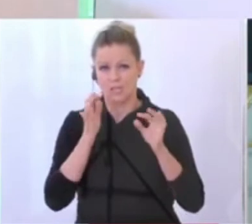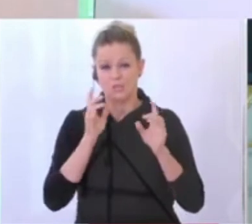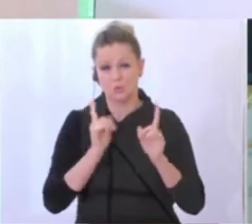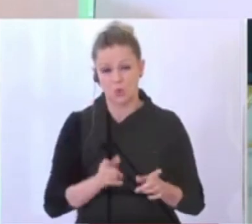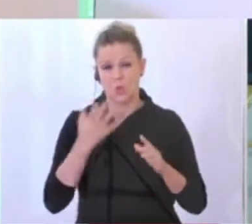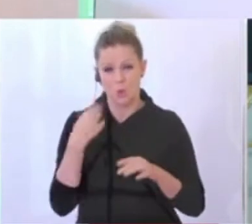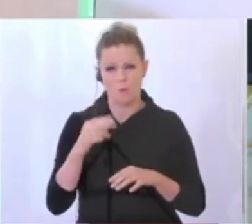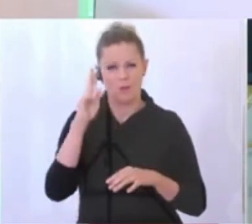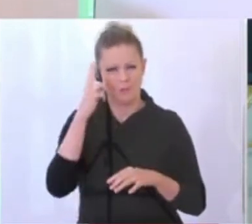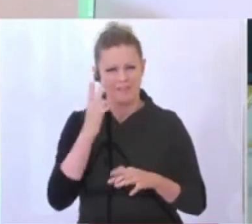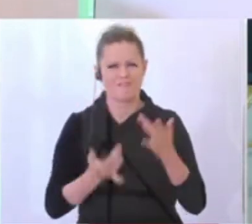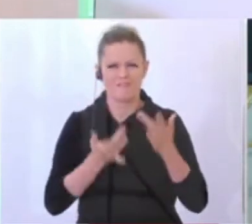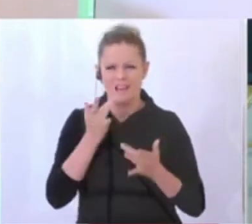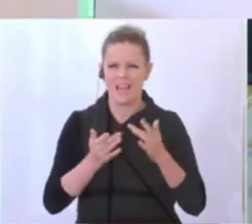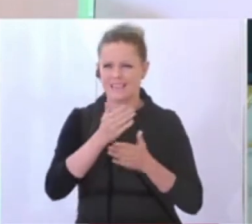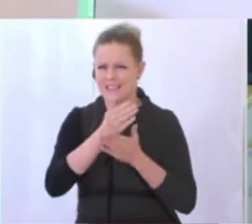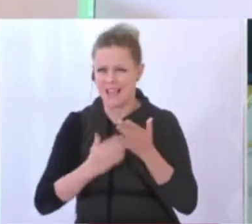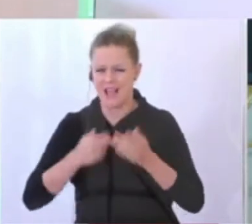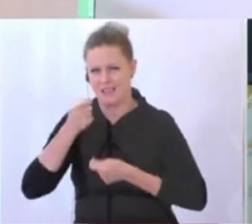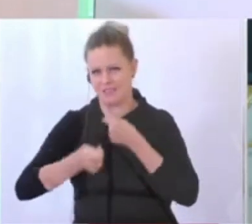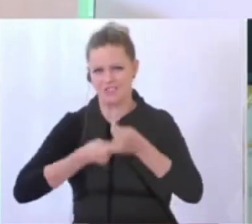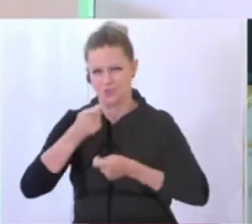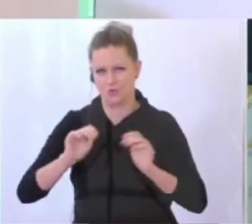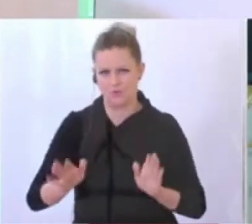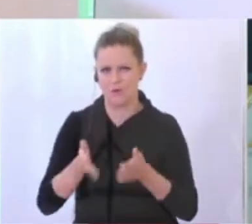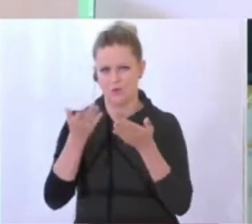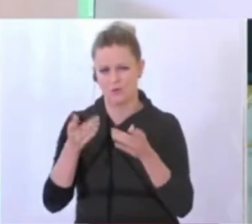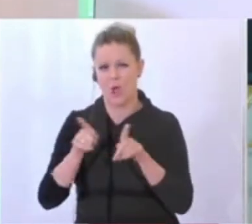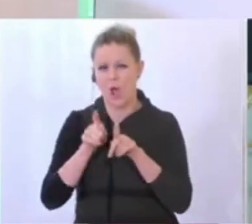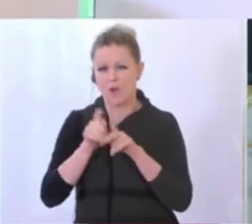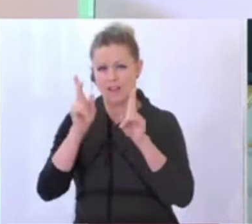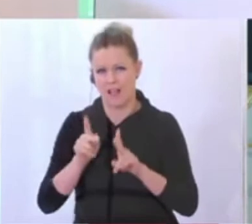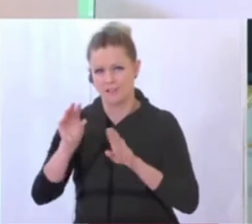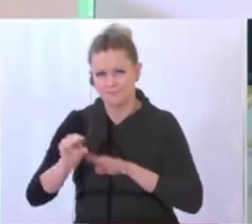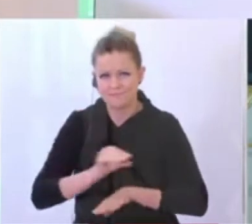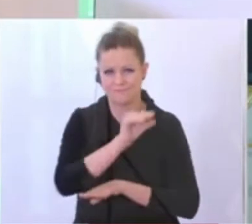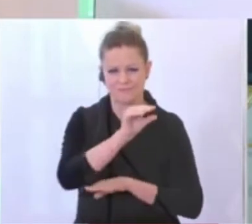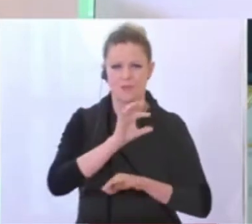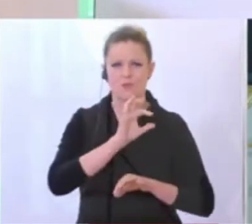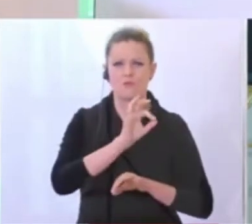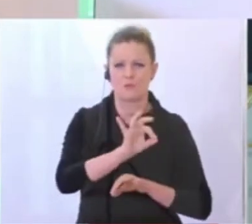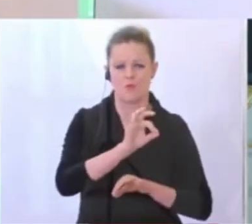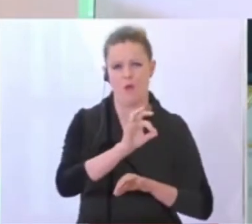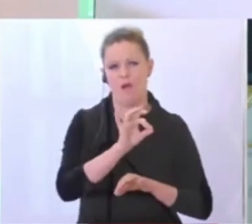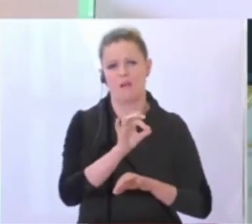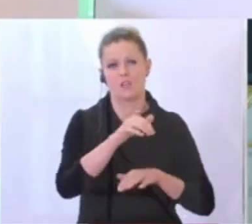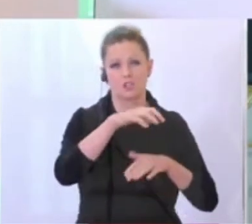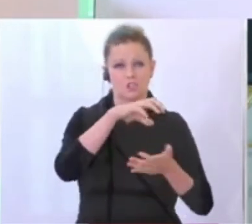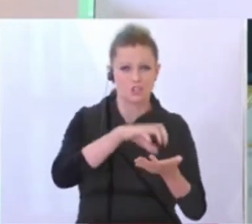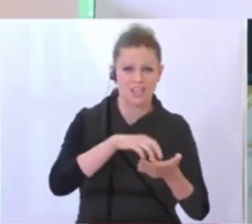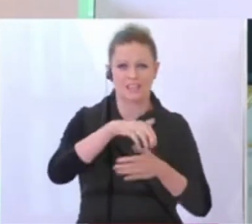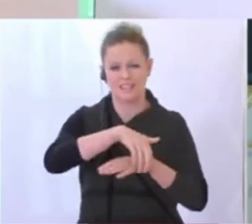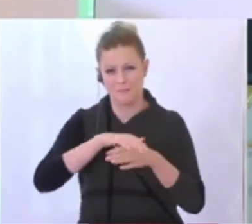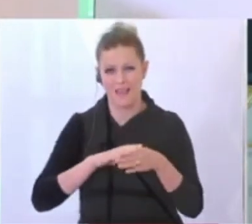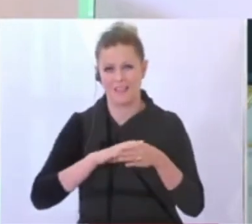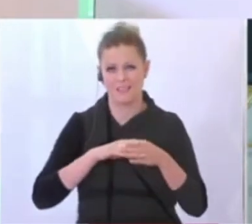nachzudenken, ob man nicht einen Teil dieser Investitionsförderung auch verwenden kann für die finanziellen Probleme der Städte und Gemeinden im